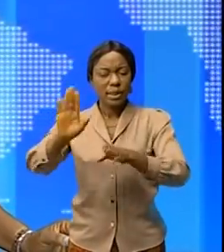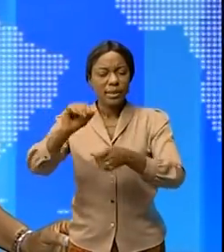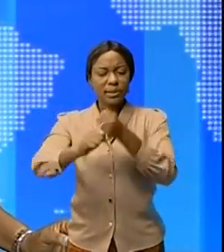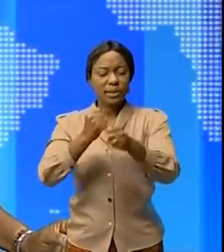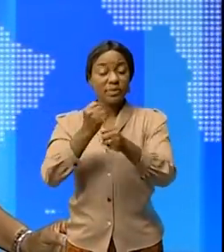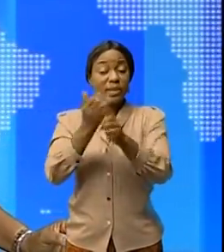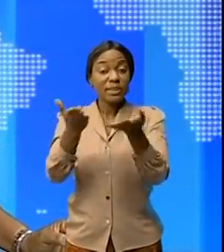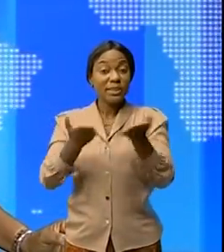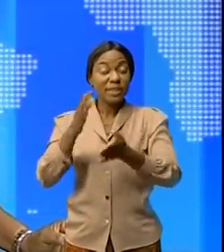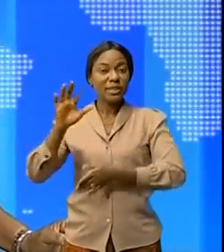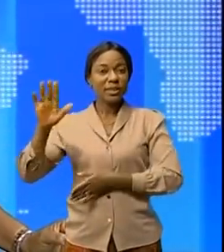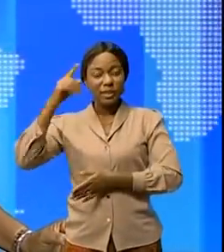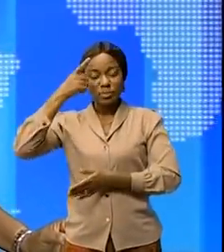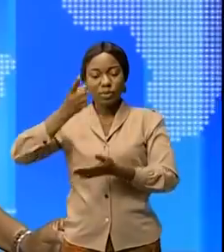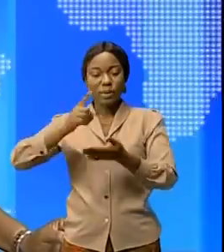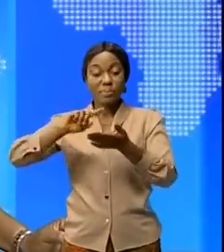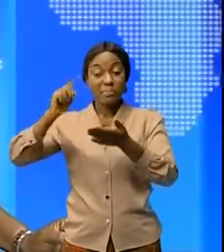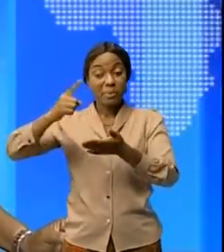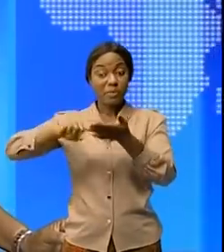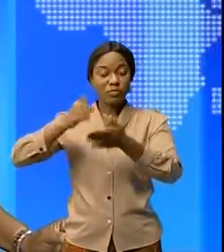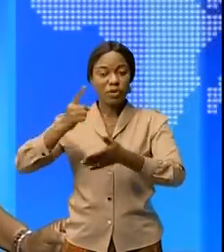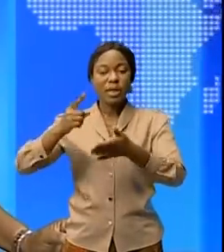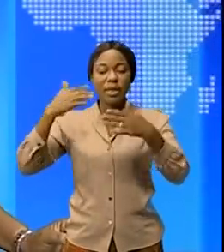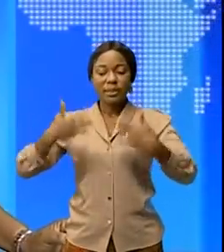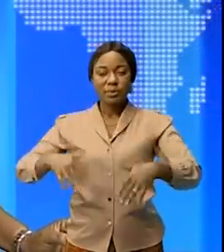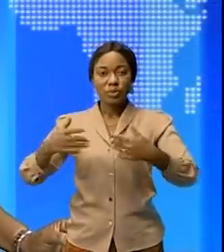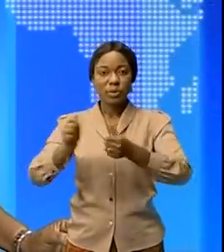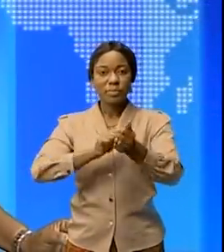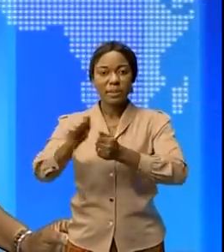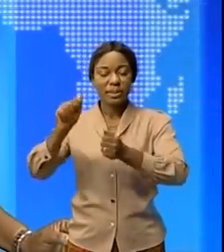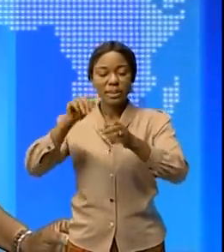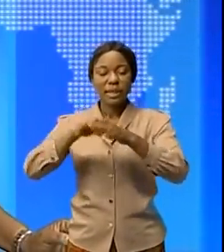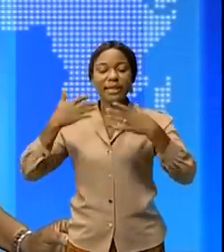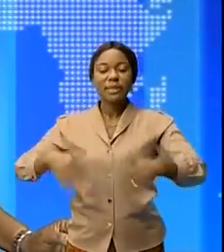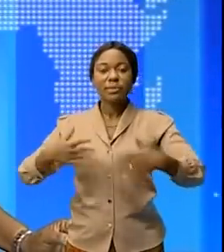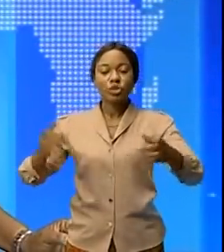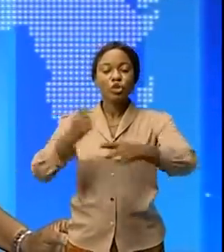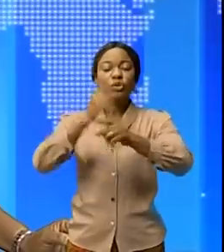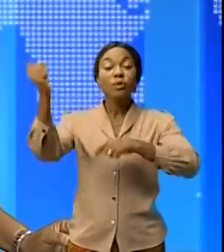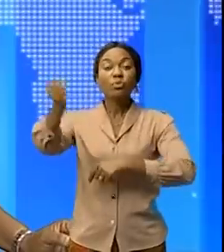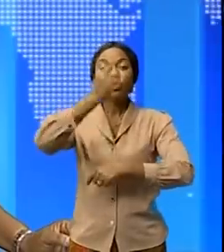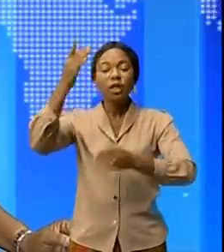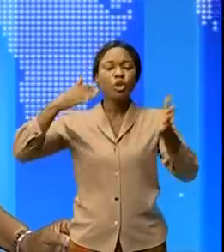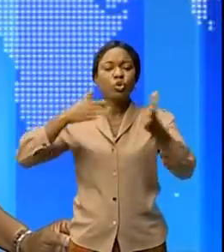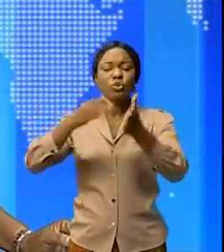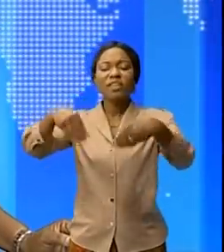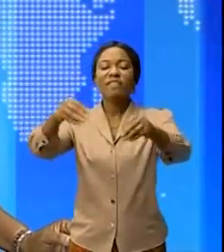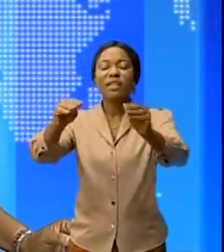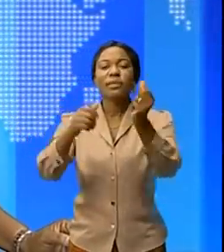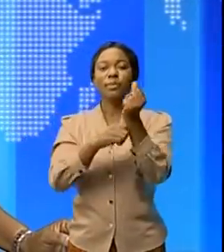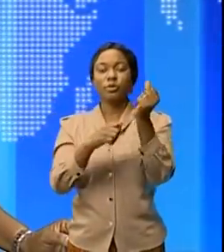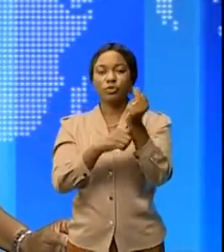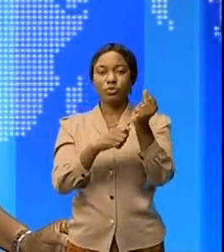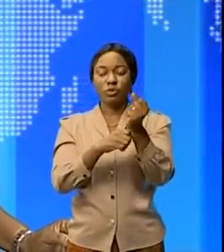Kinshasa pour cette première phase. La cérémonie a eu lieu en marge de la célébration de la journée mondiale contre la traite de